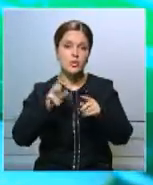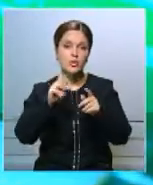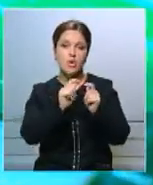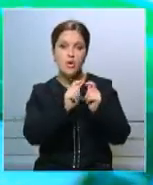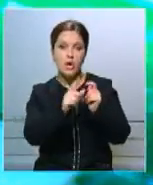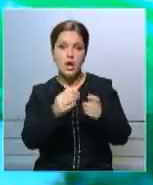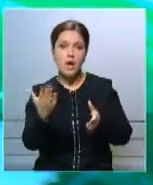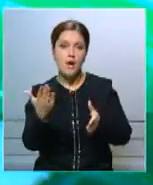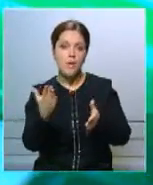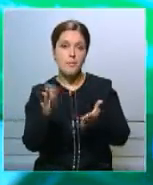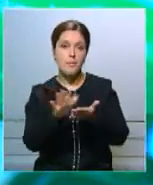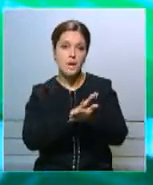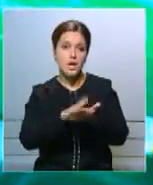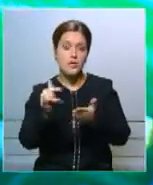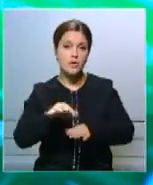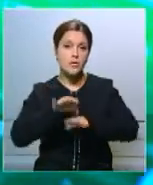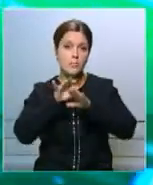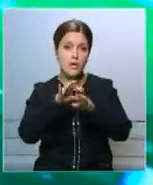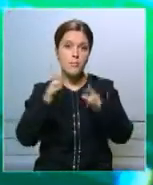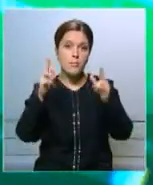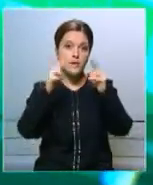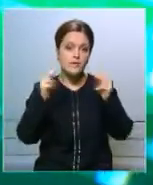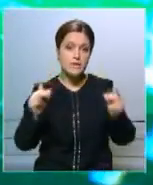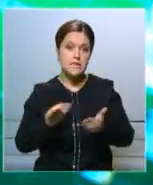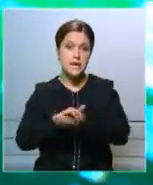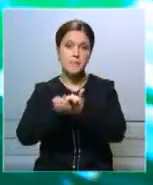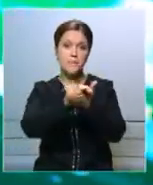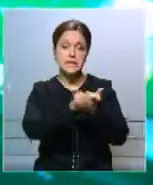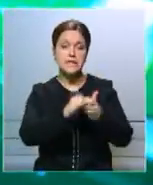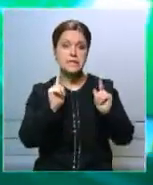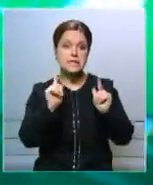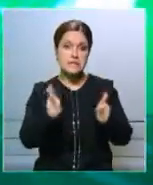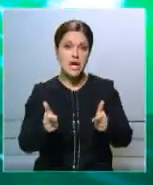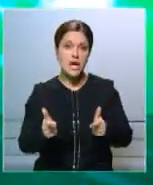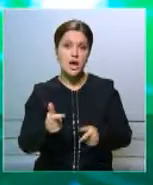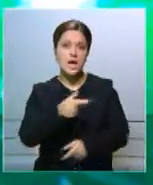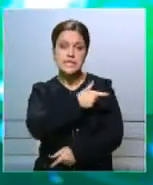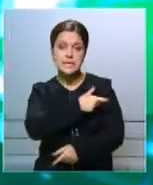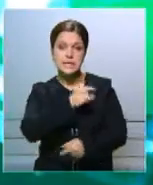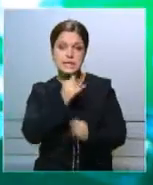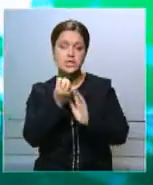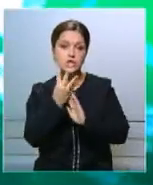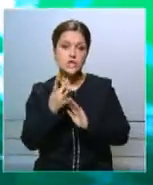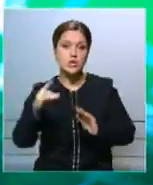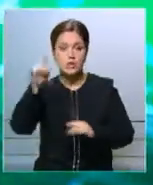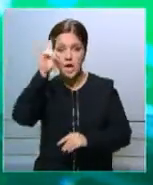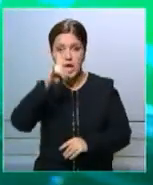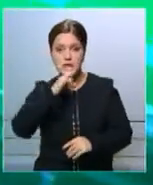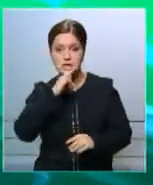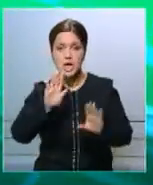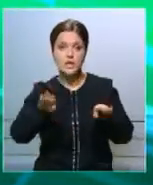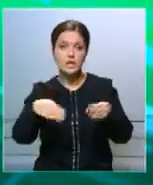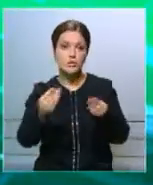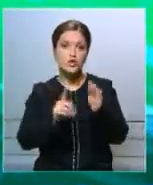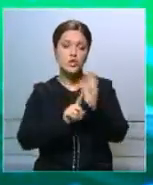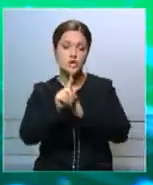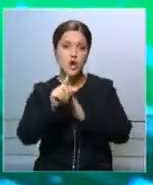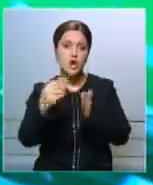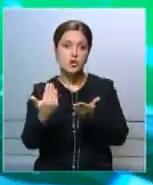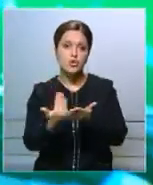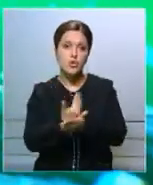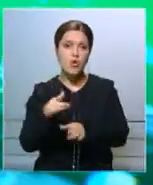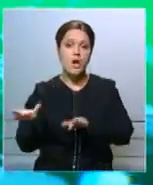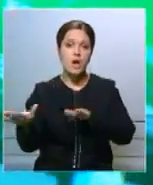и доноров. Он проходит в эти минуты во Дворце мира и Согласия. Делегаты из 14 регионов Казахстана дадут старт новой акции